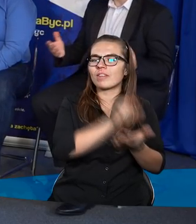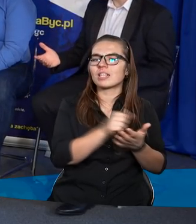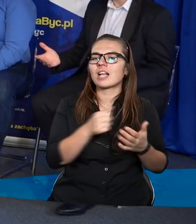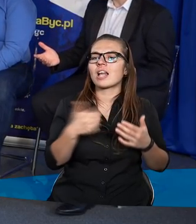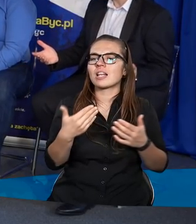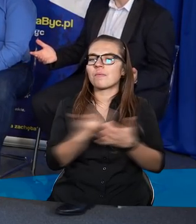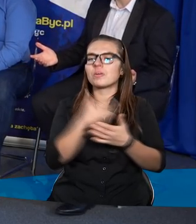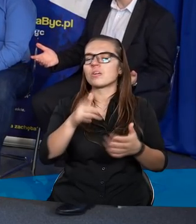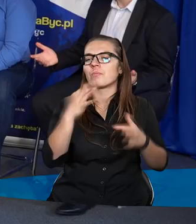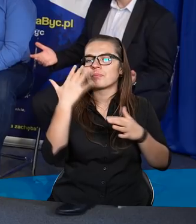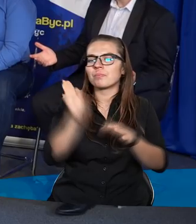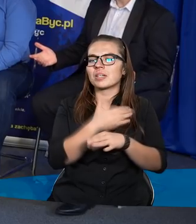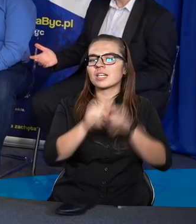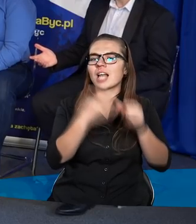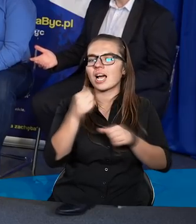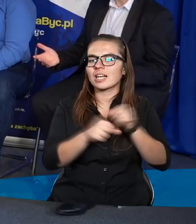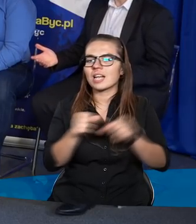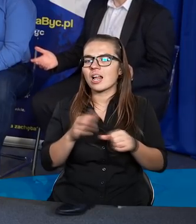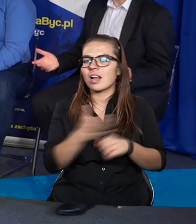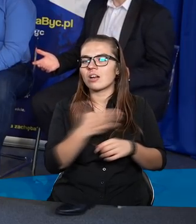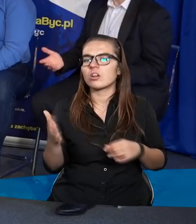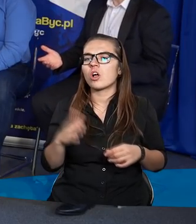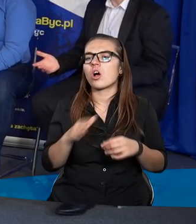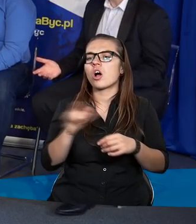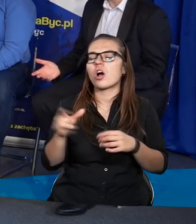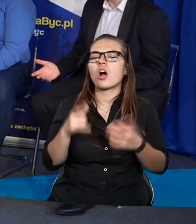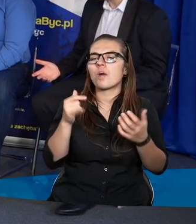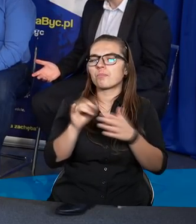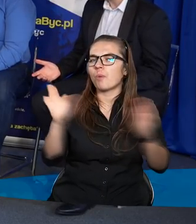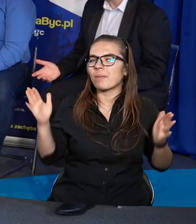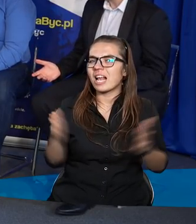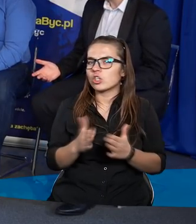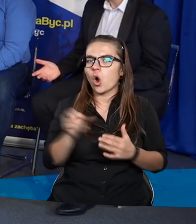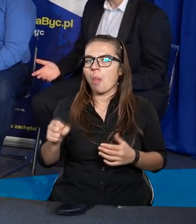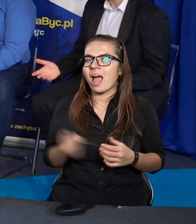mija około 400 lat, co Żydzi nazywają okresem milczenia.